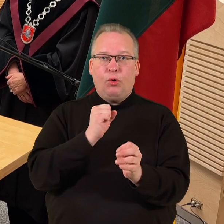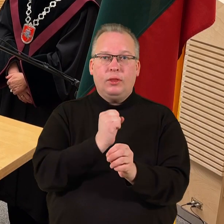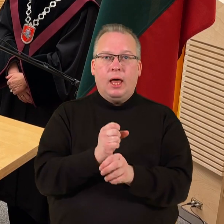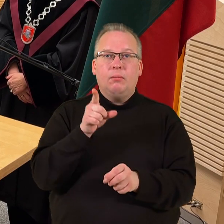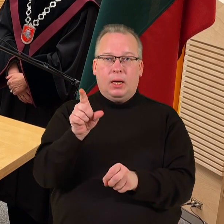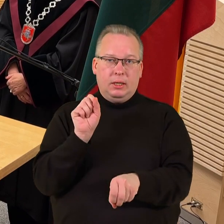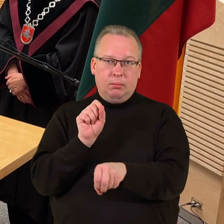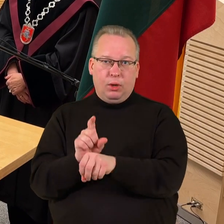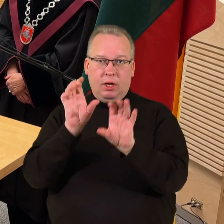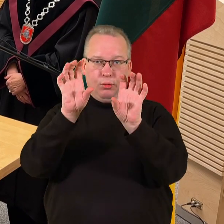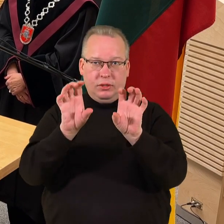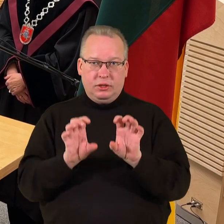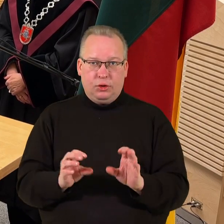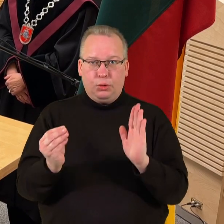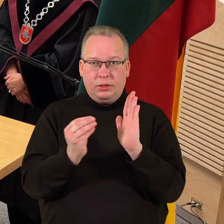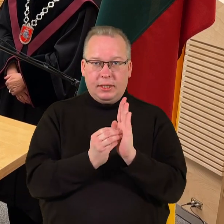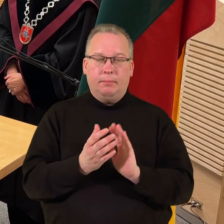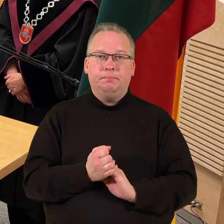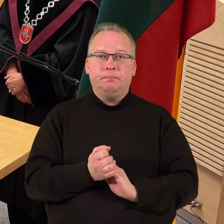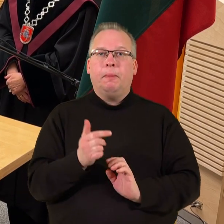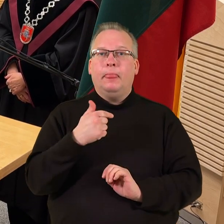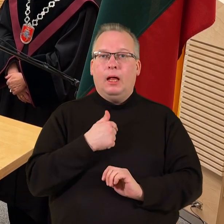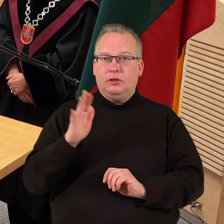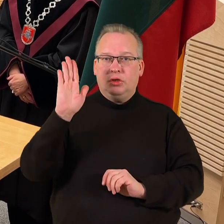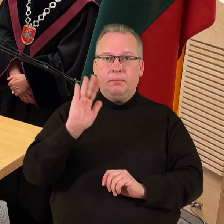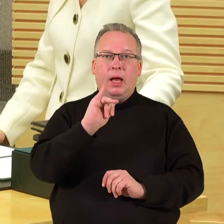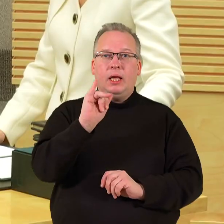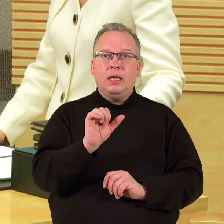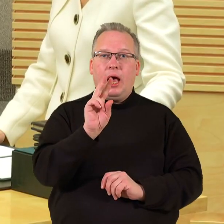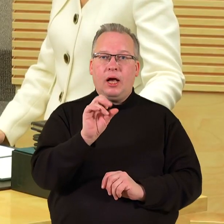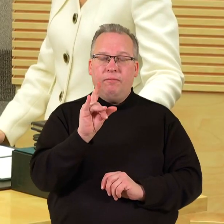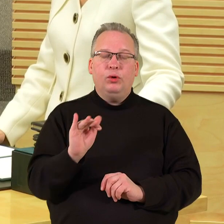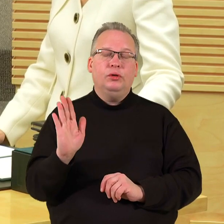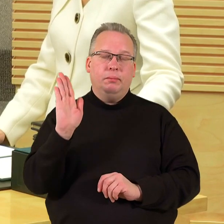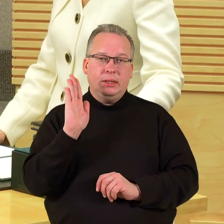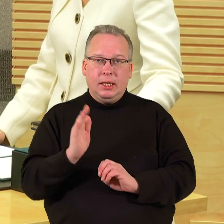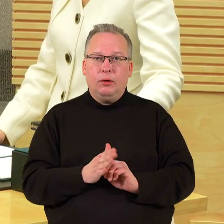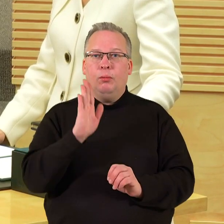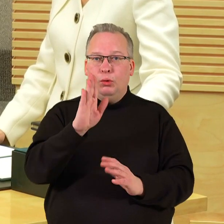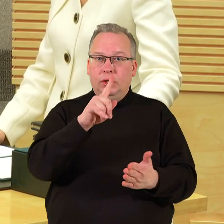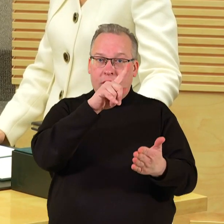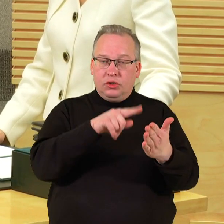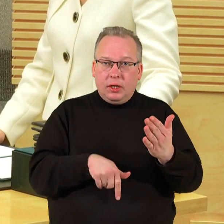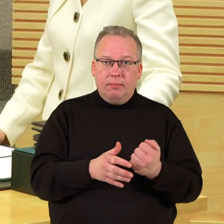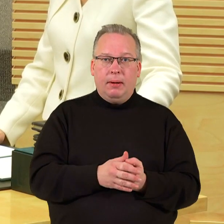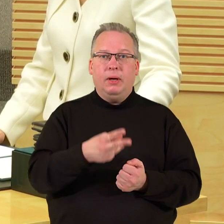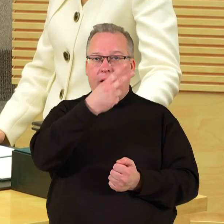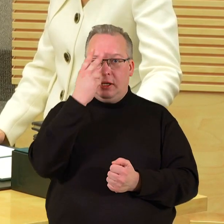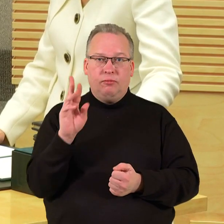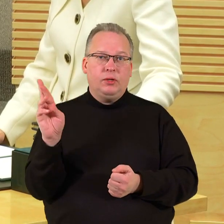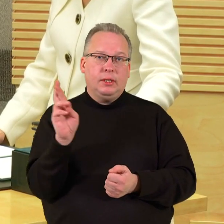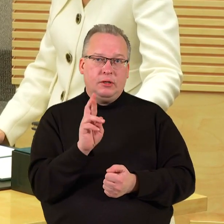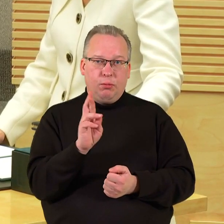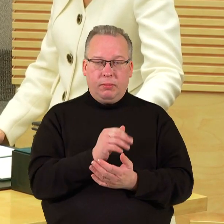jį įparygoja Konstituciją. Aš, Angelija Jakovunytė, prisiekiu būti ištikima Lietuvos